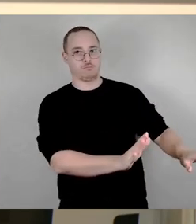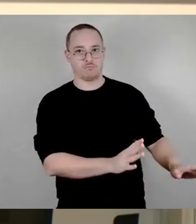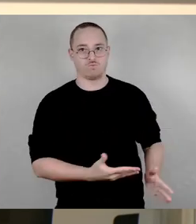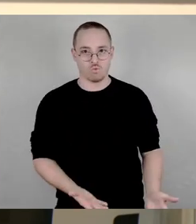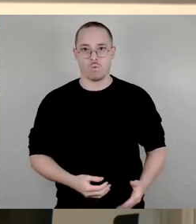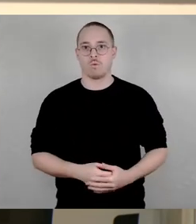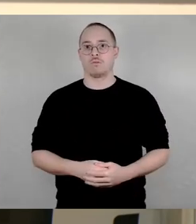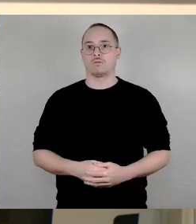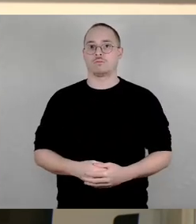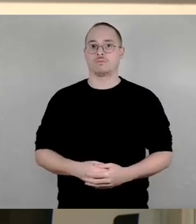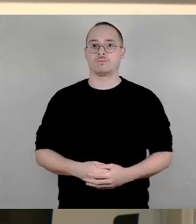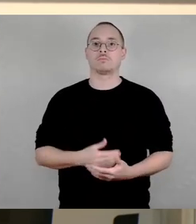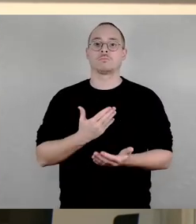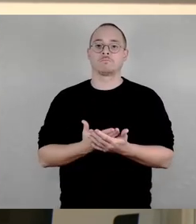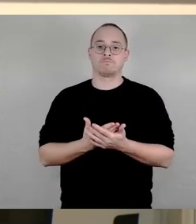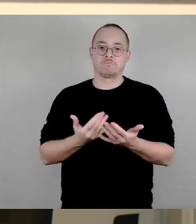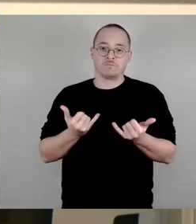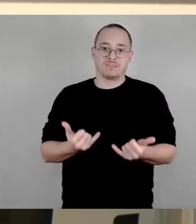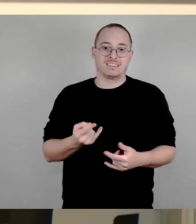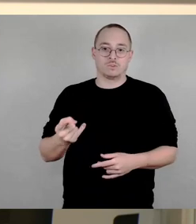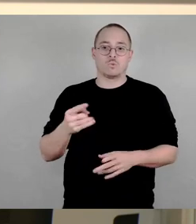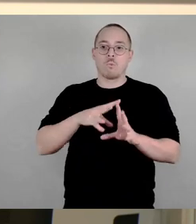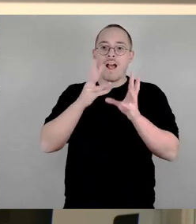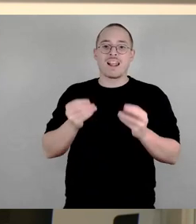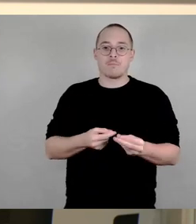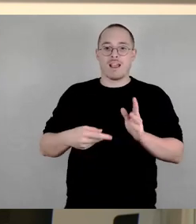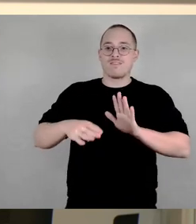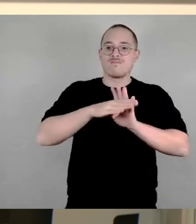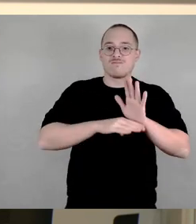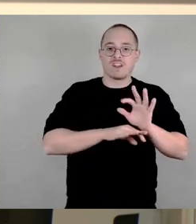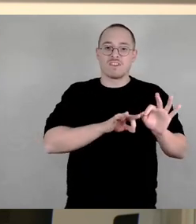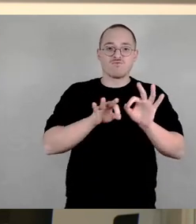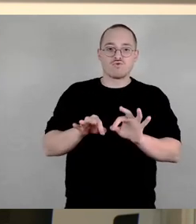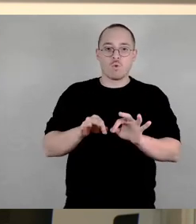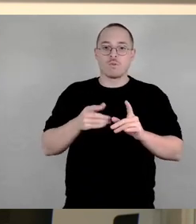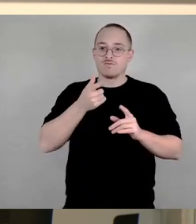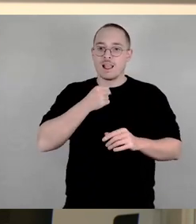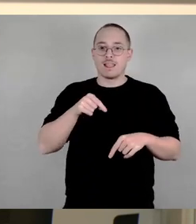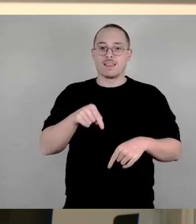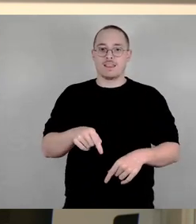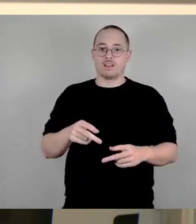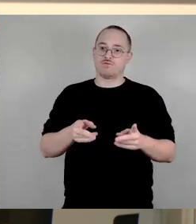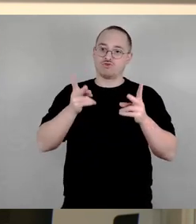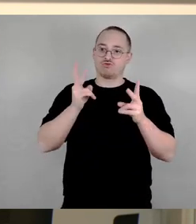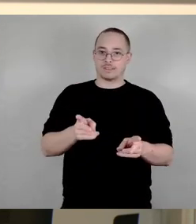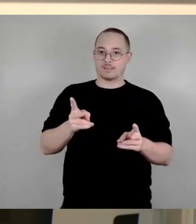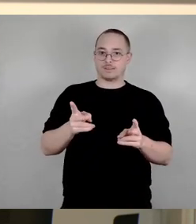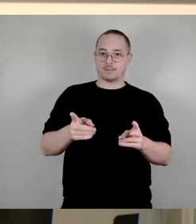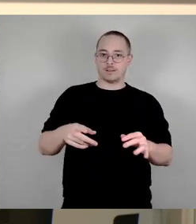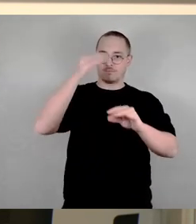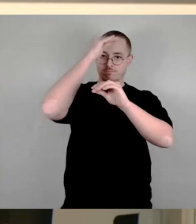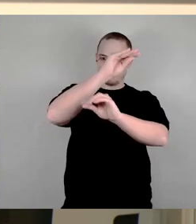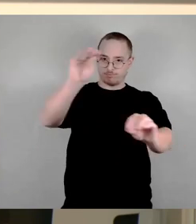öffentlich die städtebaulichen Erwägungen bekannt machen. Das heißt, ein bestimmter Raum müsste eingeordnet werden, zum Beispiel